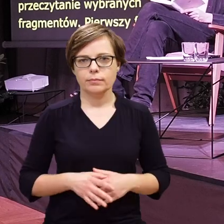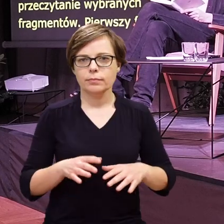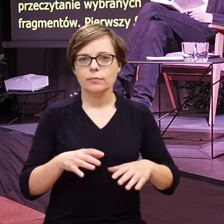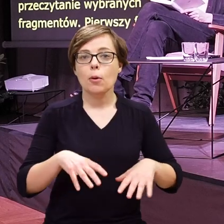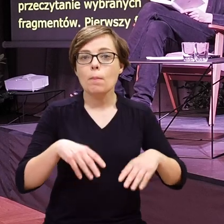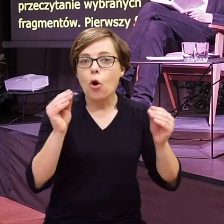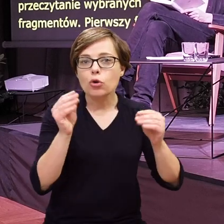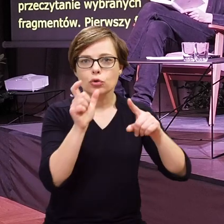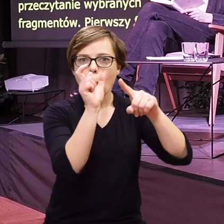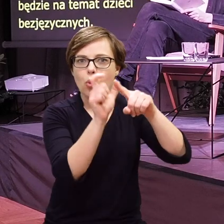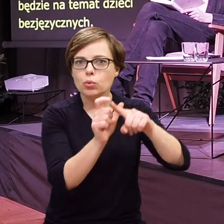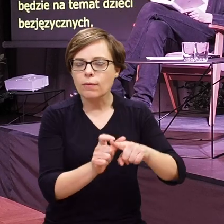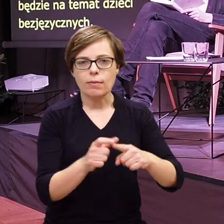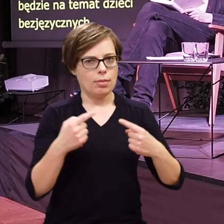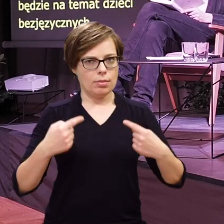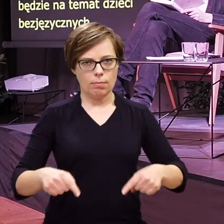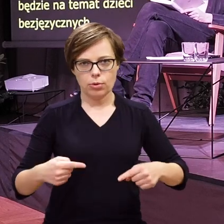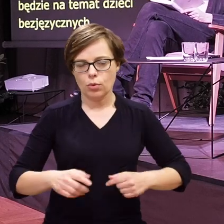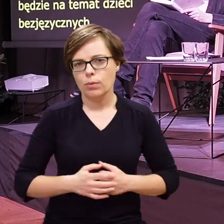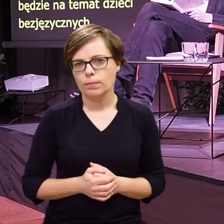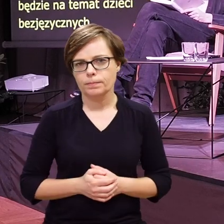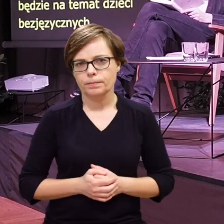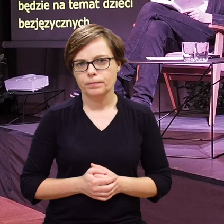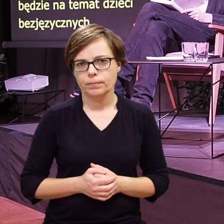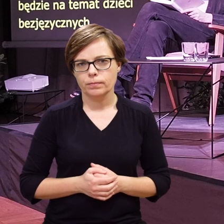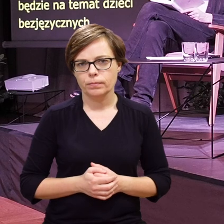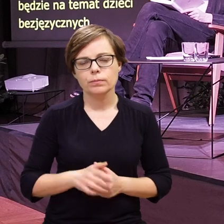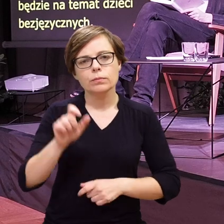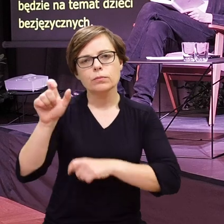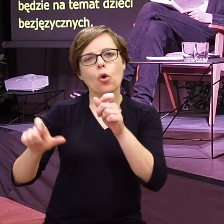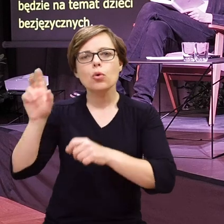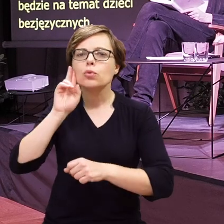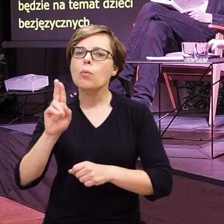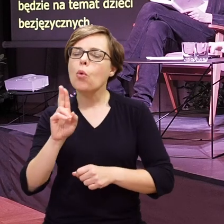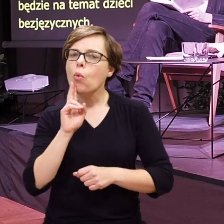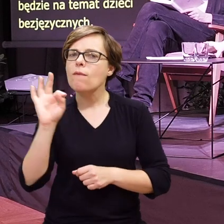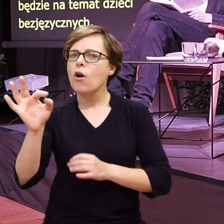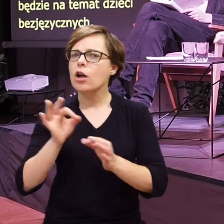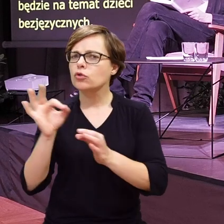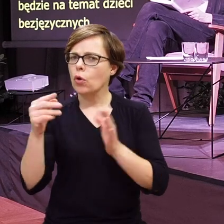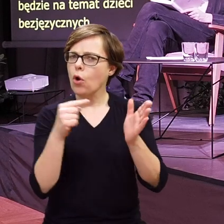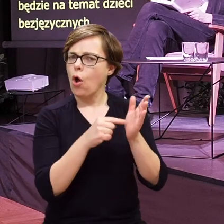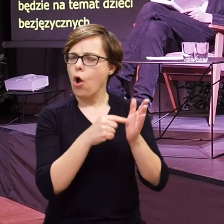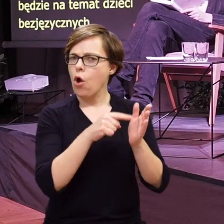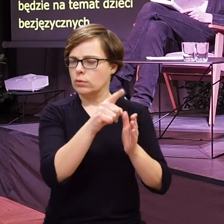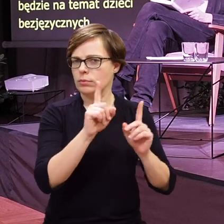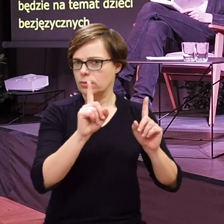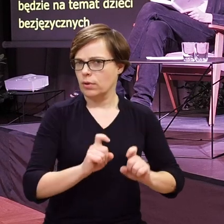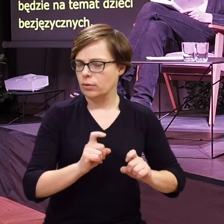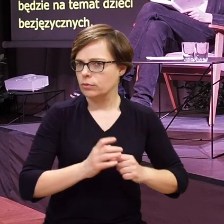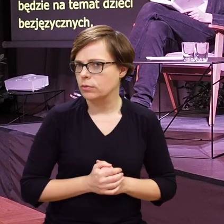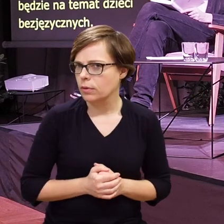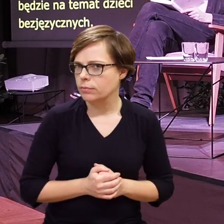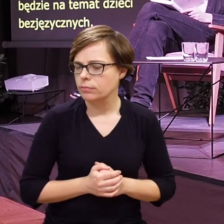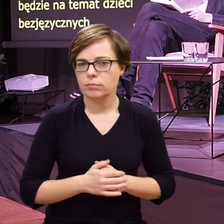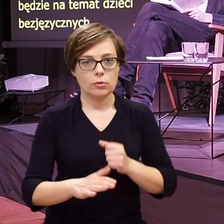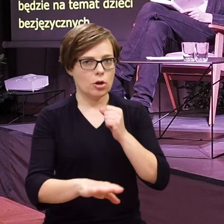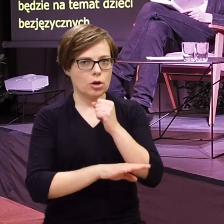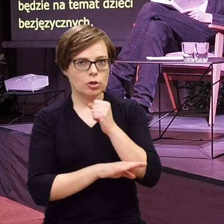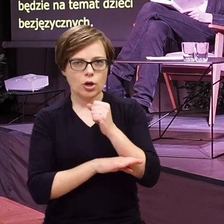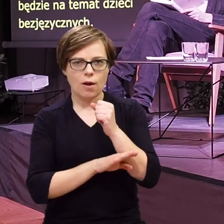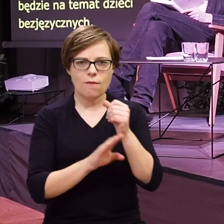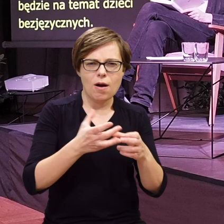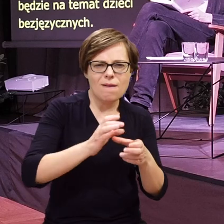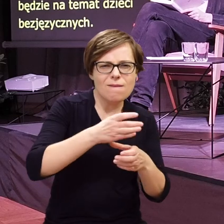Na początku nie było słów. Tak zaczynają się historie ludzi głuchych. Drzewo było